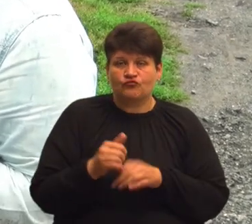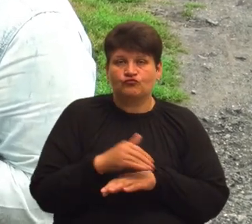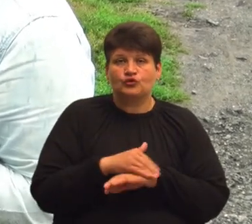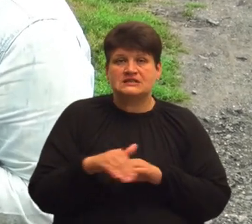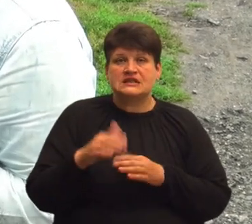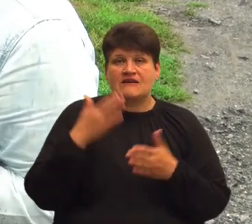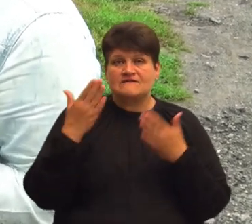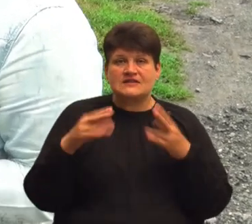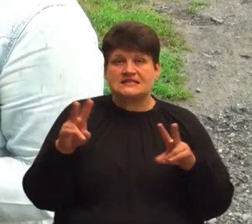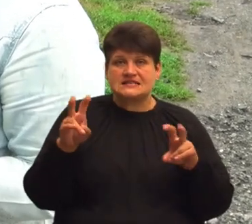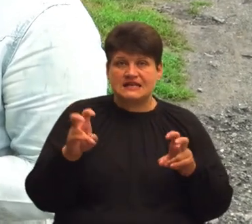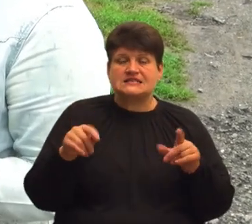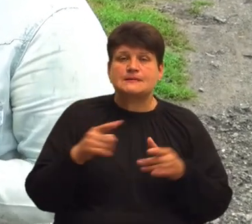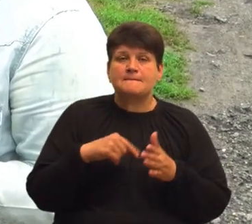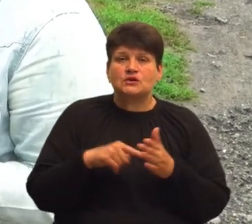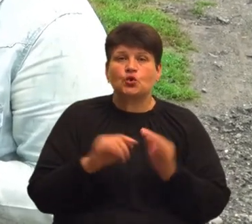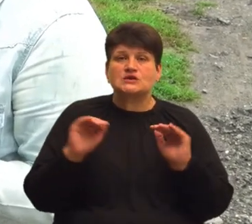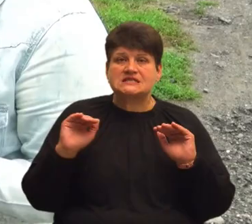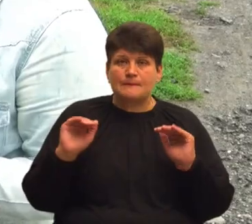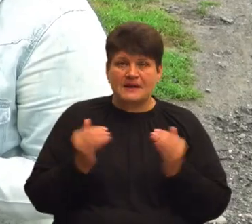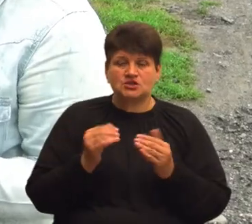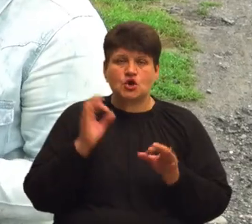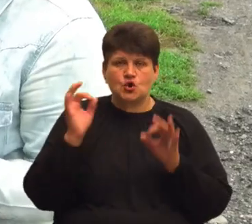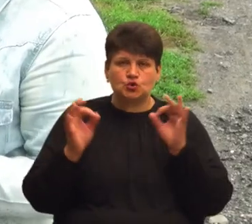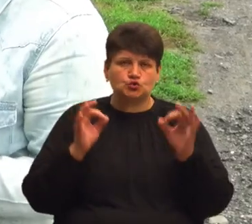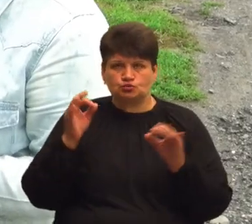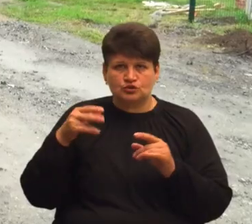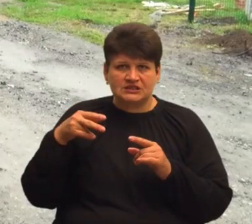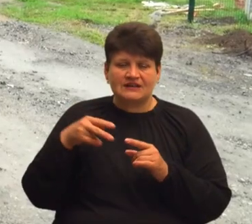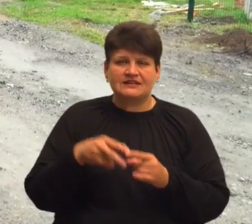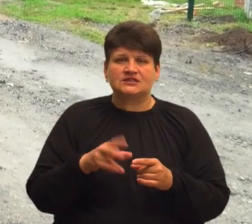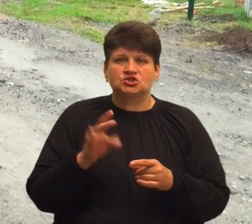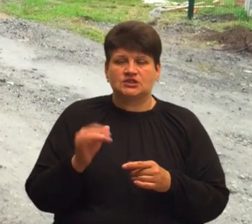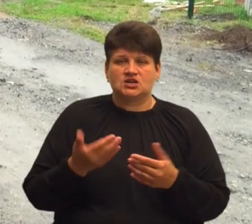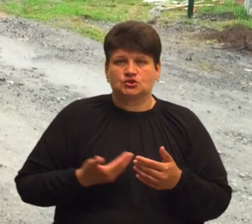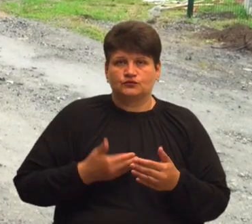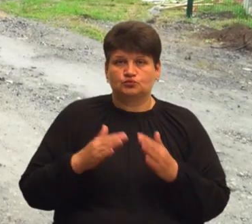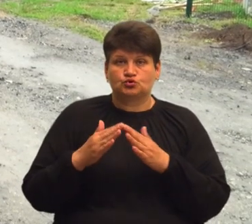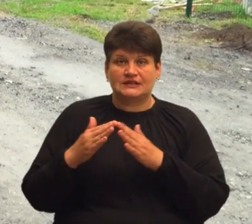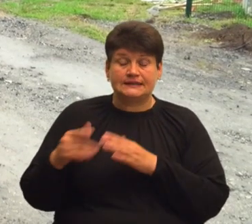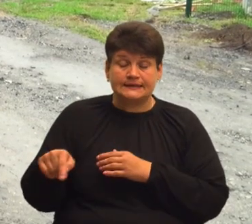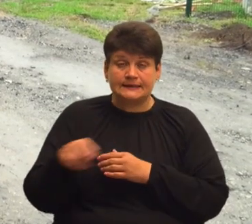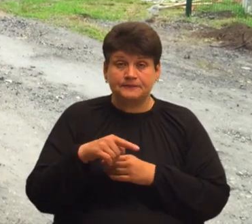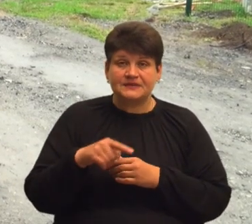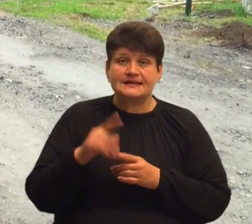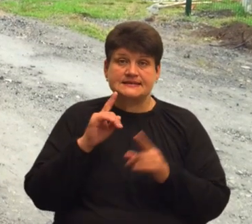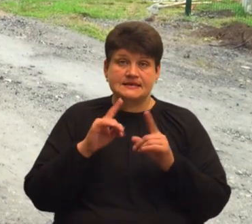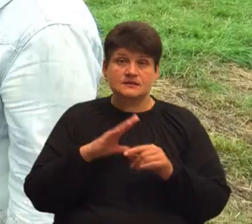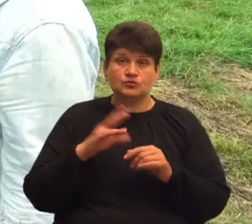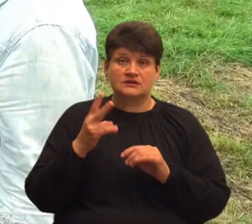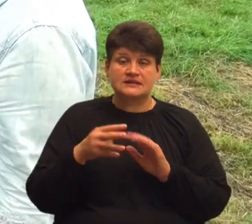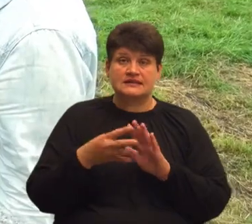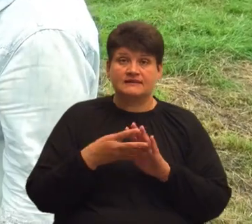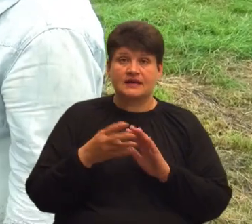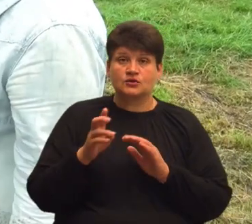метою зменшення шумового навантаження на прилеглі черплові будинки. Сесія Копичинецької міської ради відбулася 29